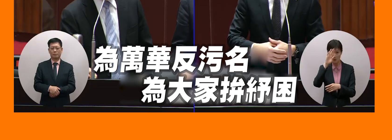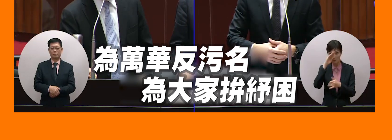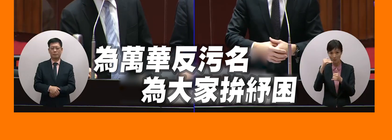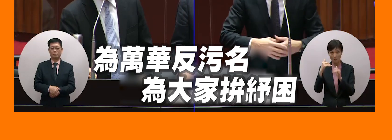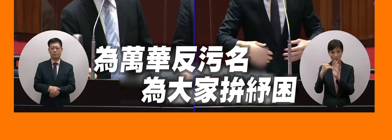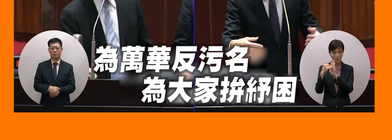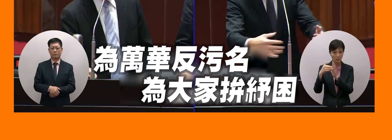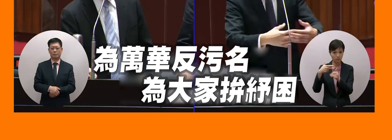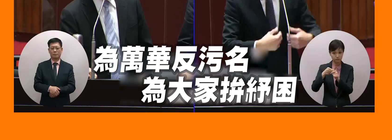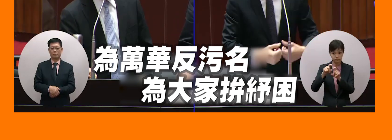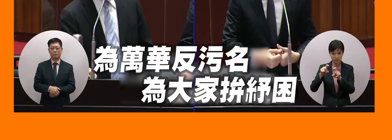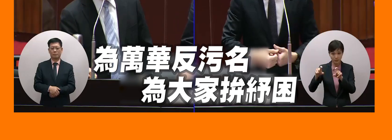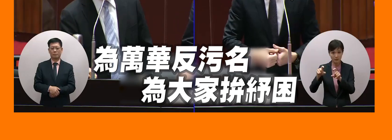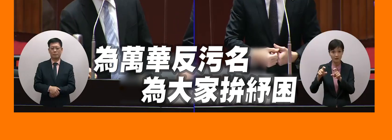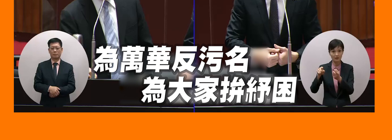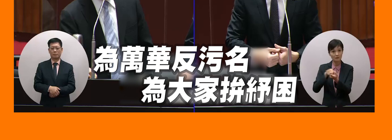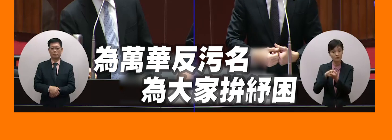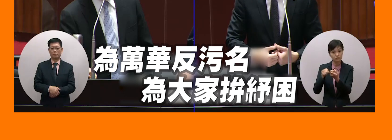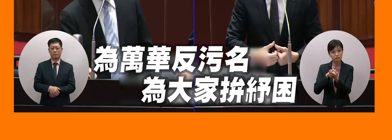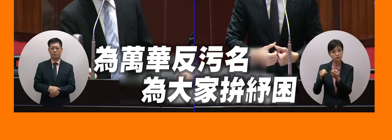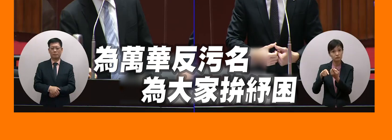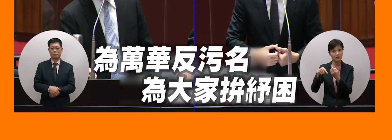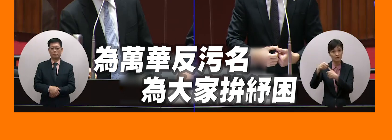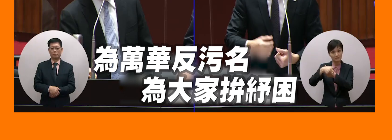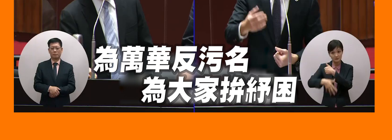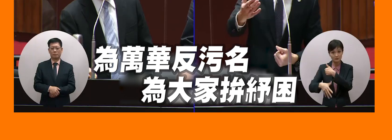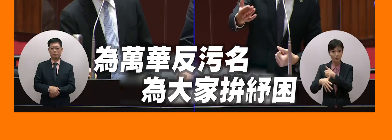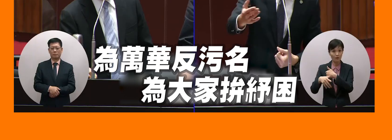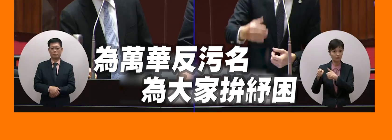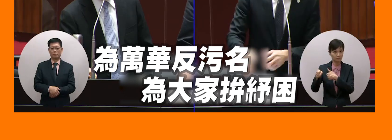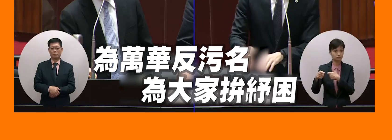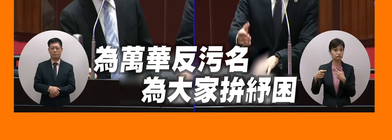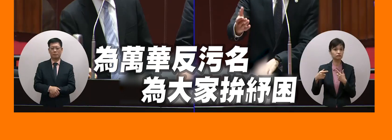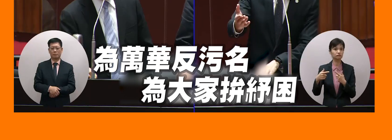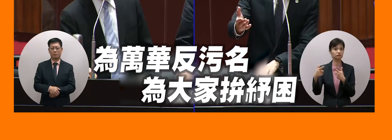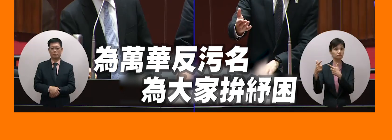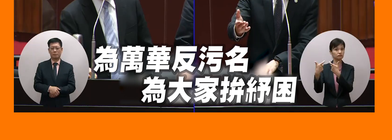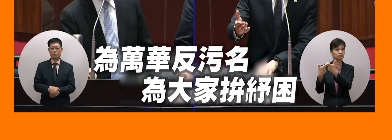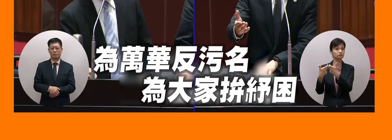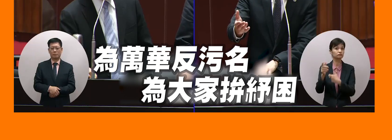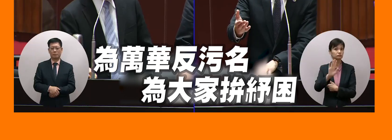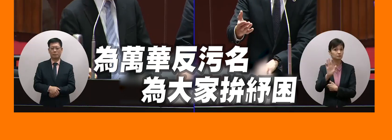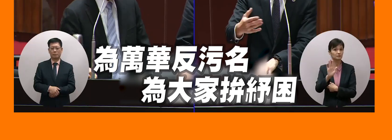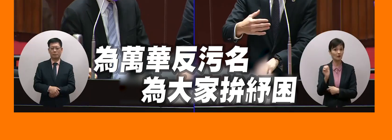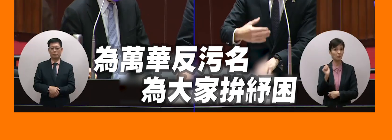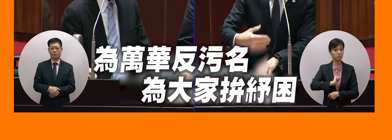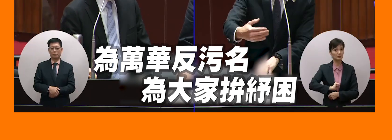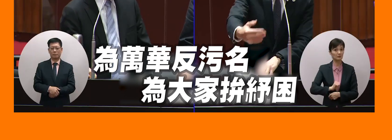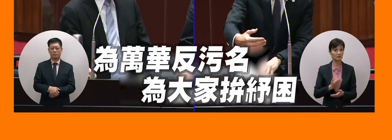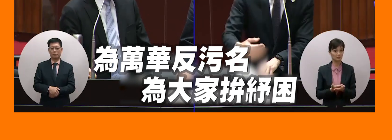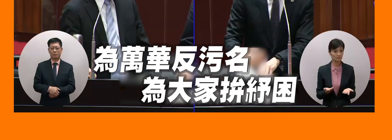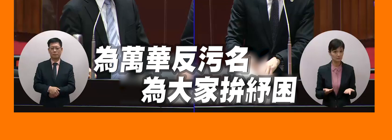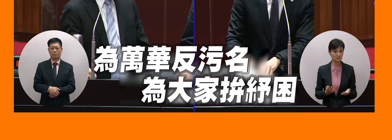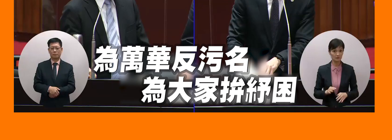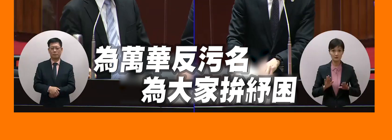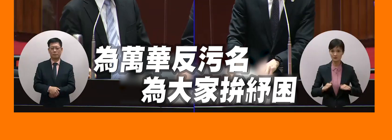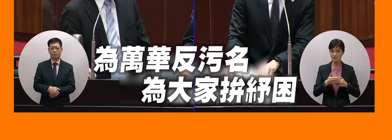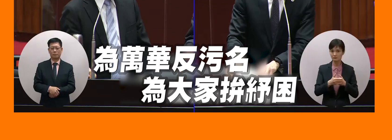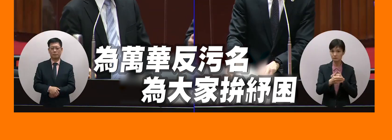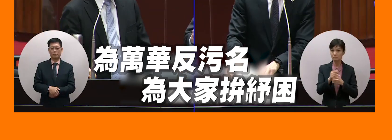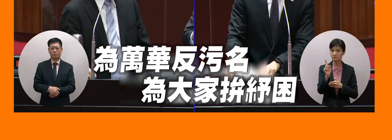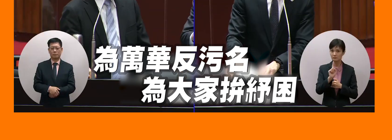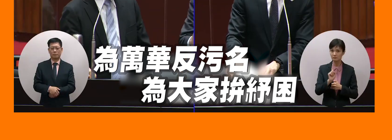療系統要不然就全台灣還在邊拜託亂鬆鬆這個部門是不可以請部長現在這個進度整